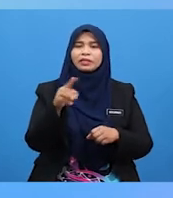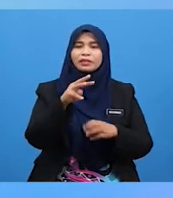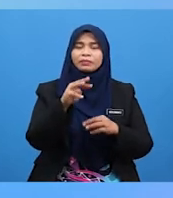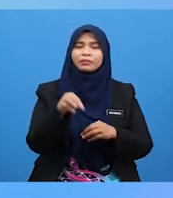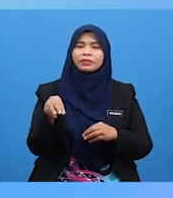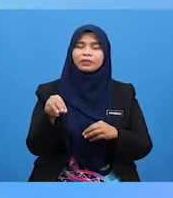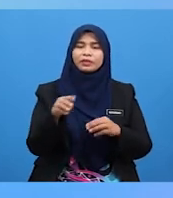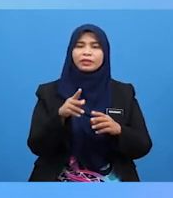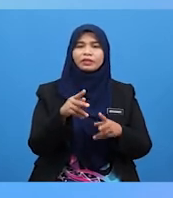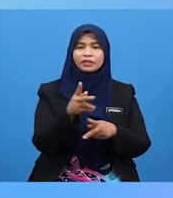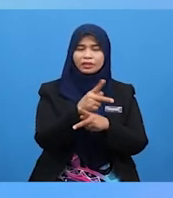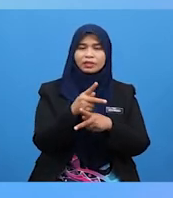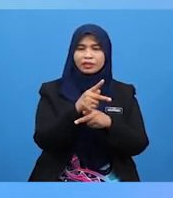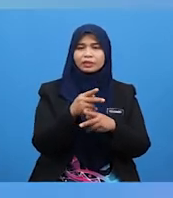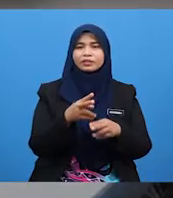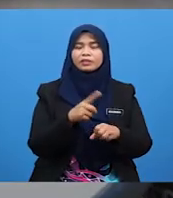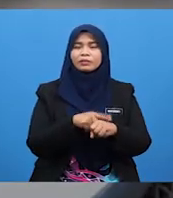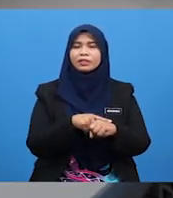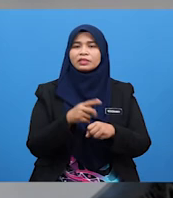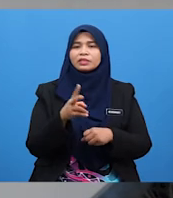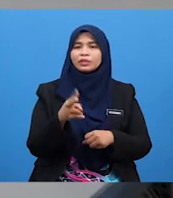-hati Semasa Menggunting